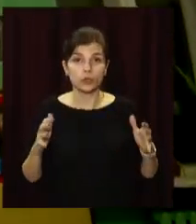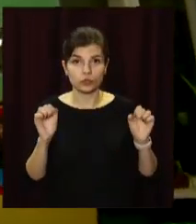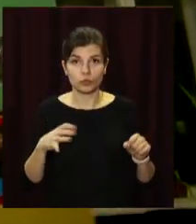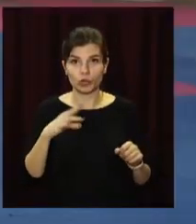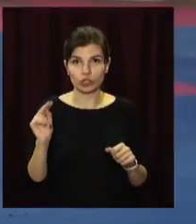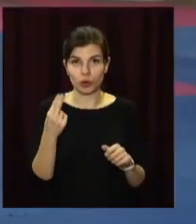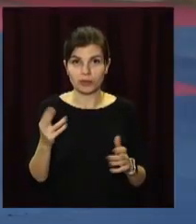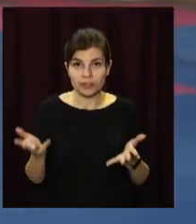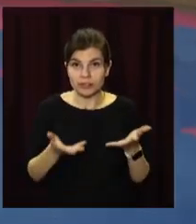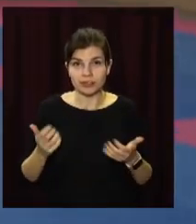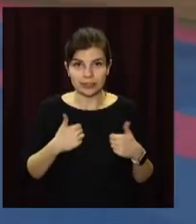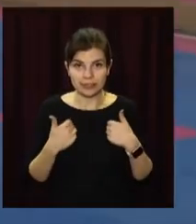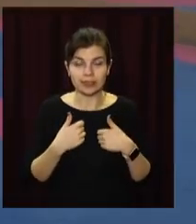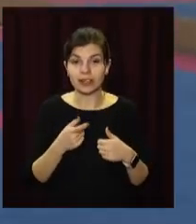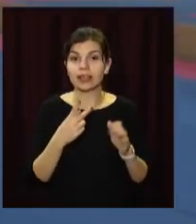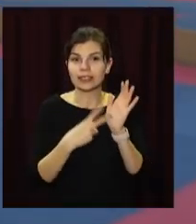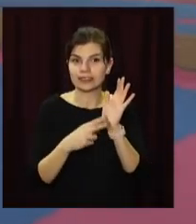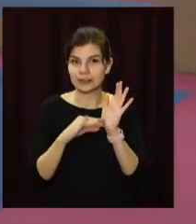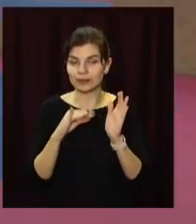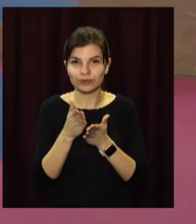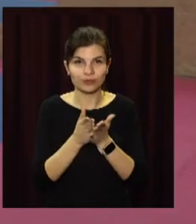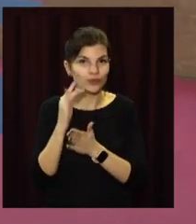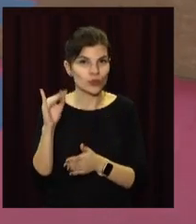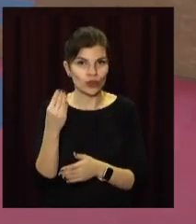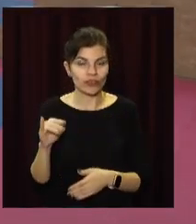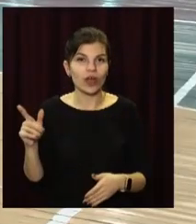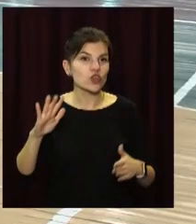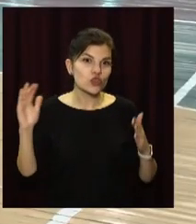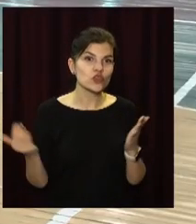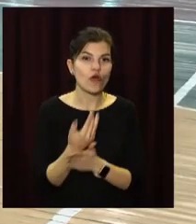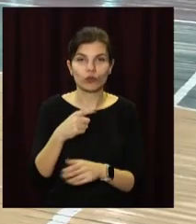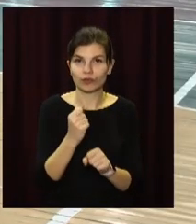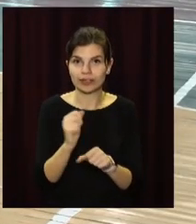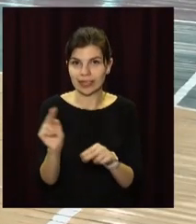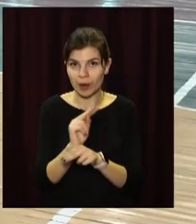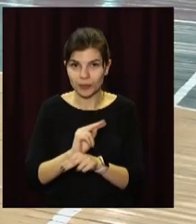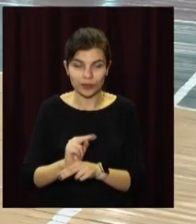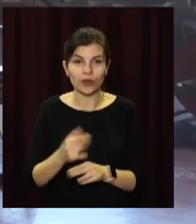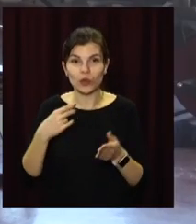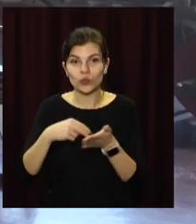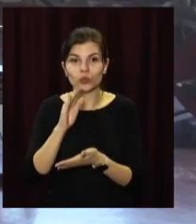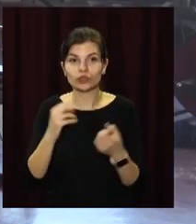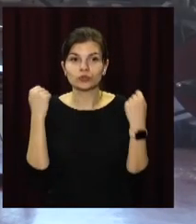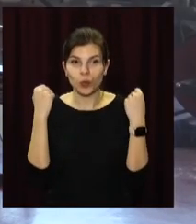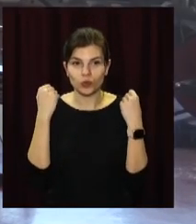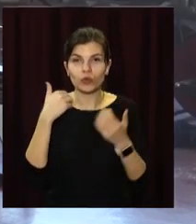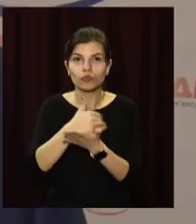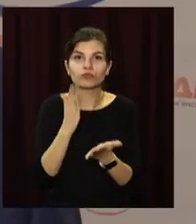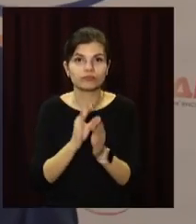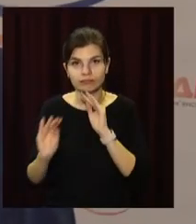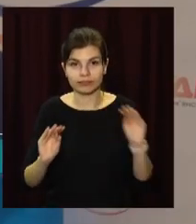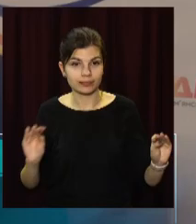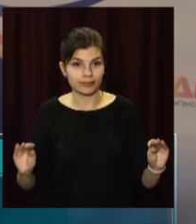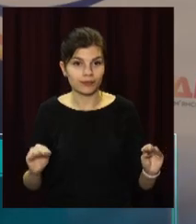чемпіонів». 70-річний ювілей Дю США зустріла оновленою. Тут зробили ремонт та закупили спортивне обладнання.